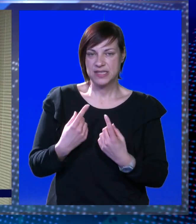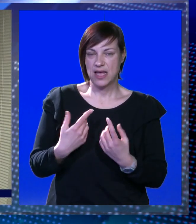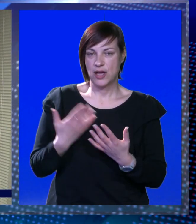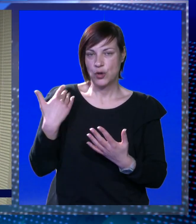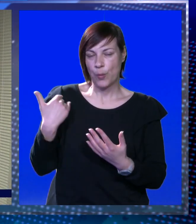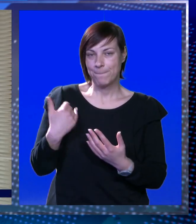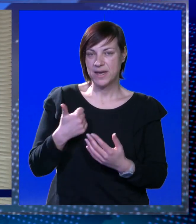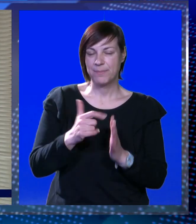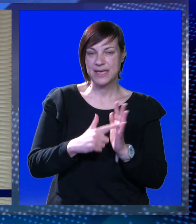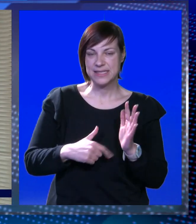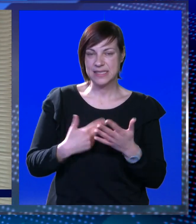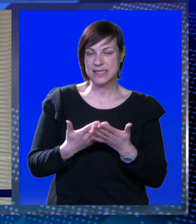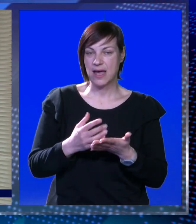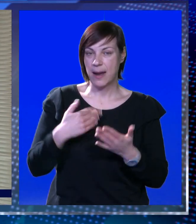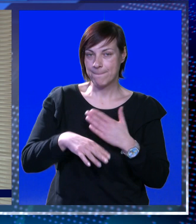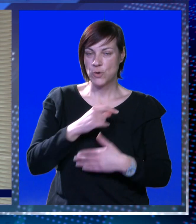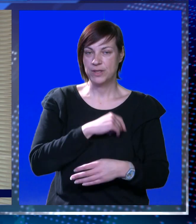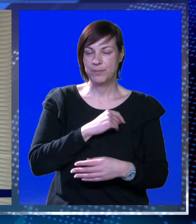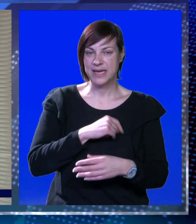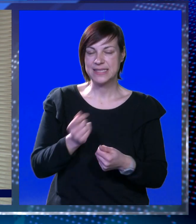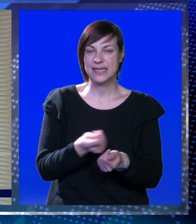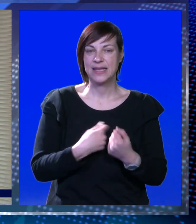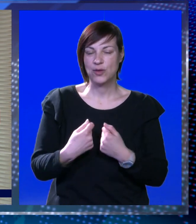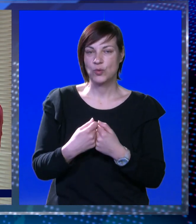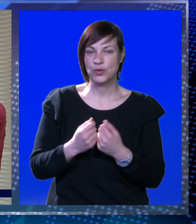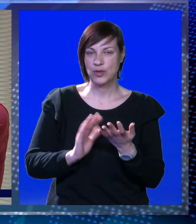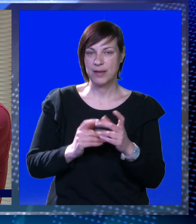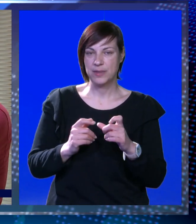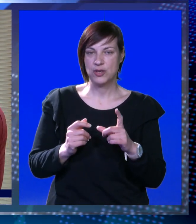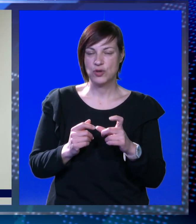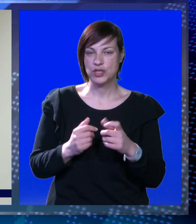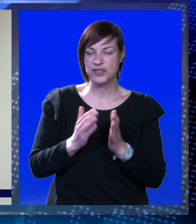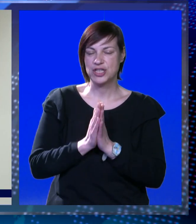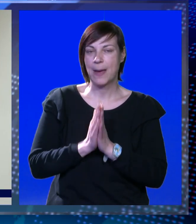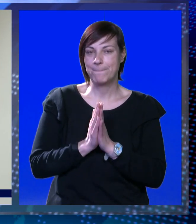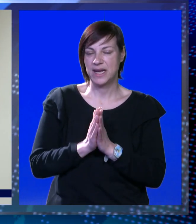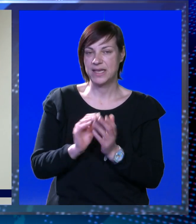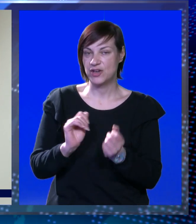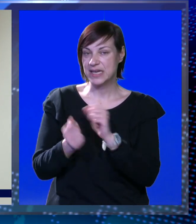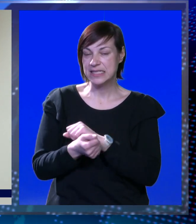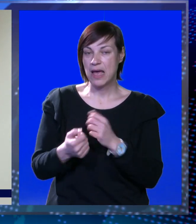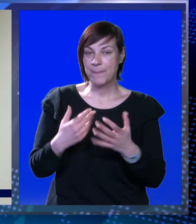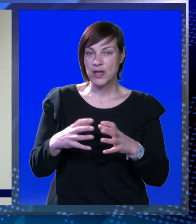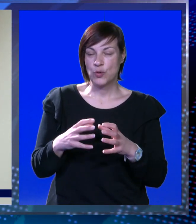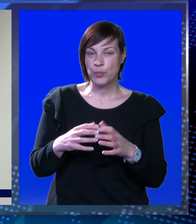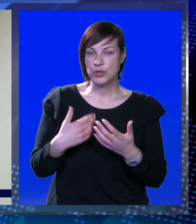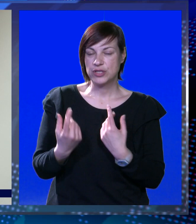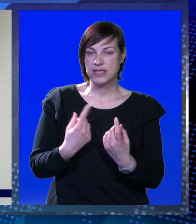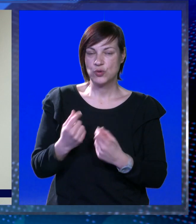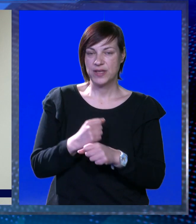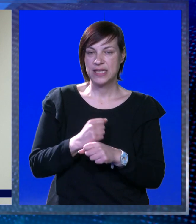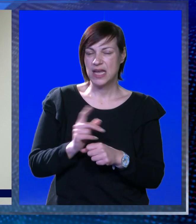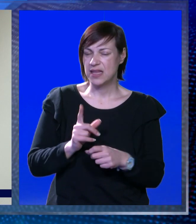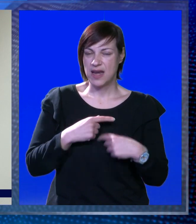stanju. Prije nepunih mjesec dana pod predsjednik spomenute udruge Petar Mirošević apelirao i na zamjenu prostora jer su